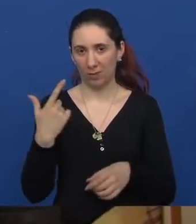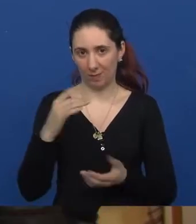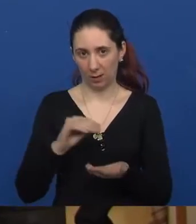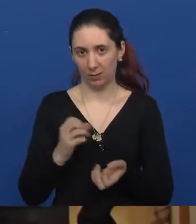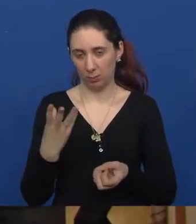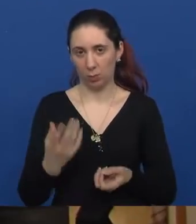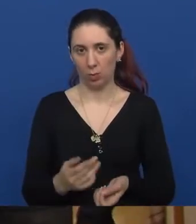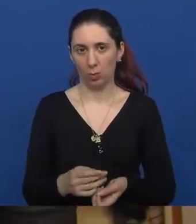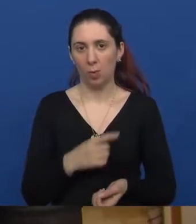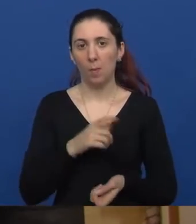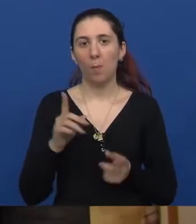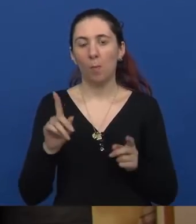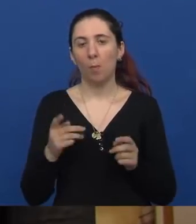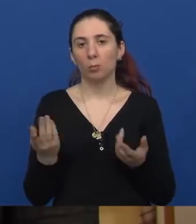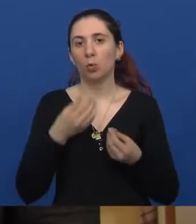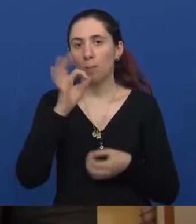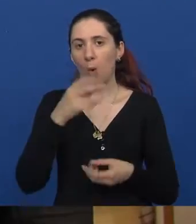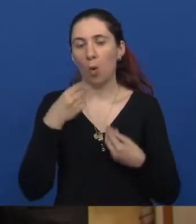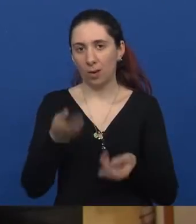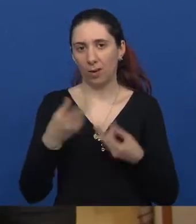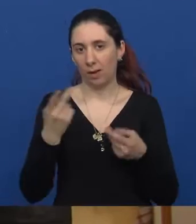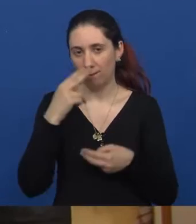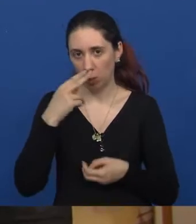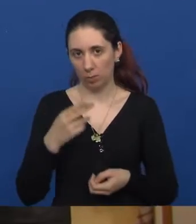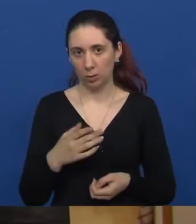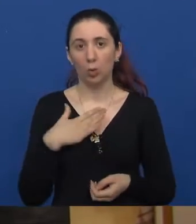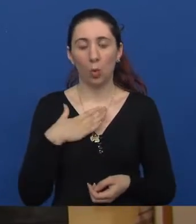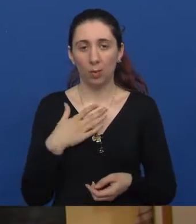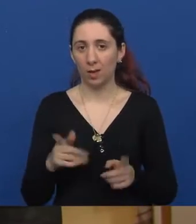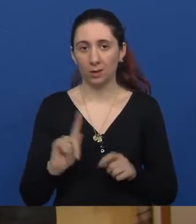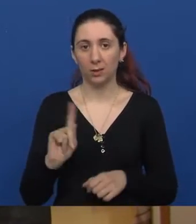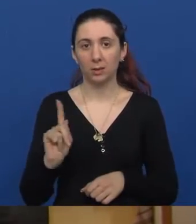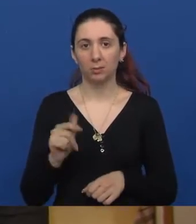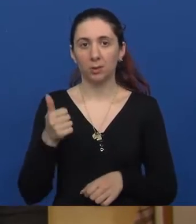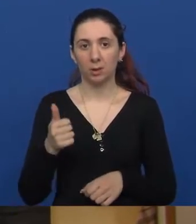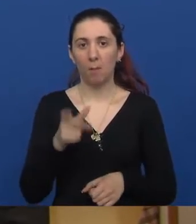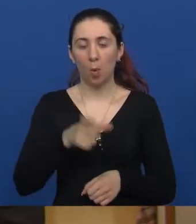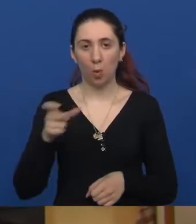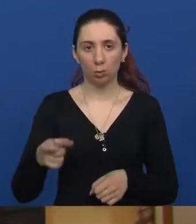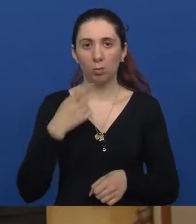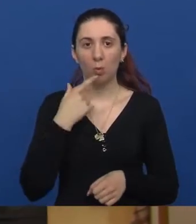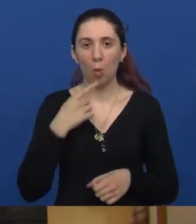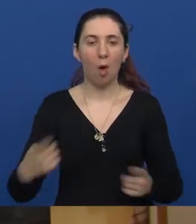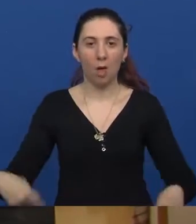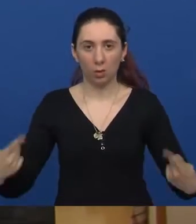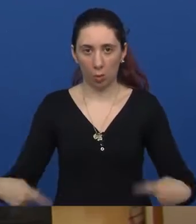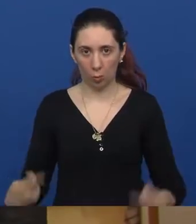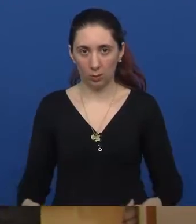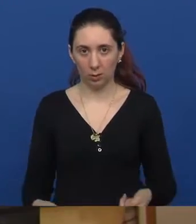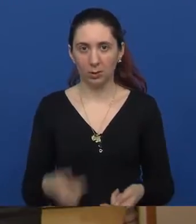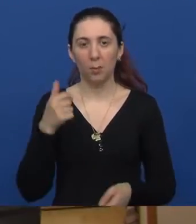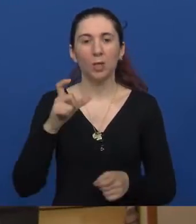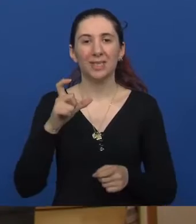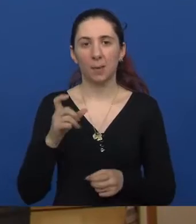neke malo, recimo, bolje informacije dati. Ali da, naravno, kod nas nisu samo osobe koje su u kolicima, znači